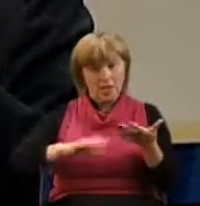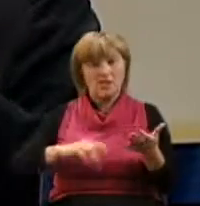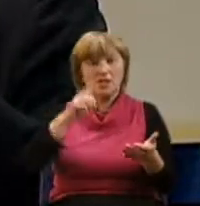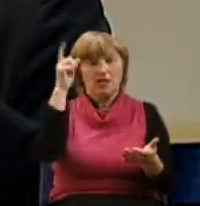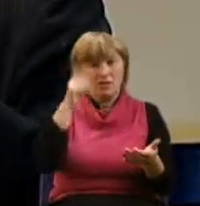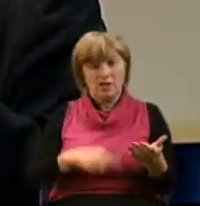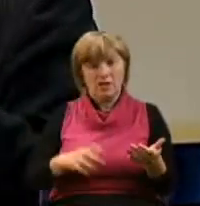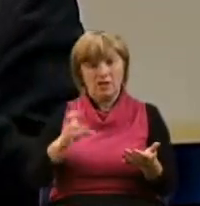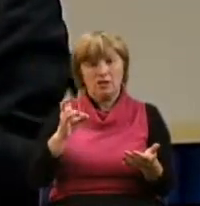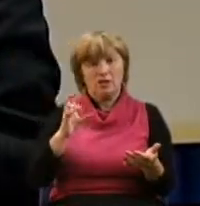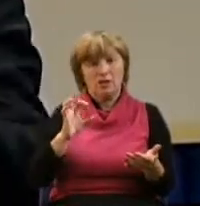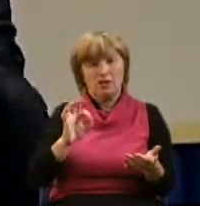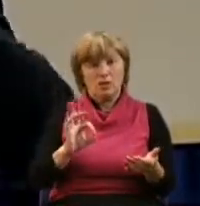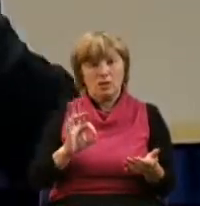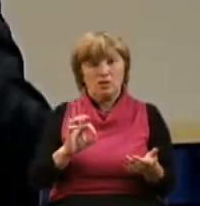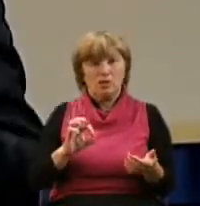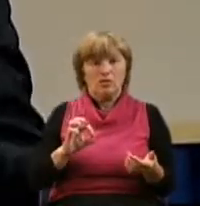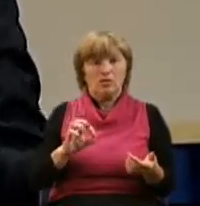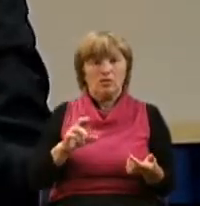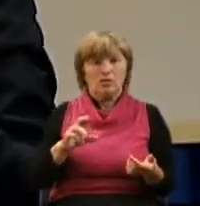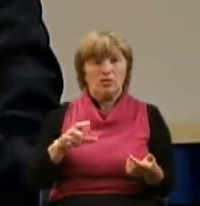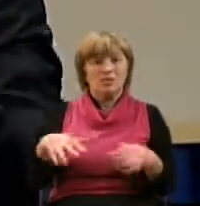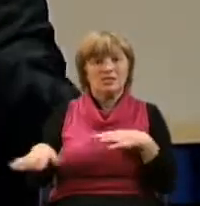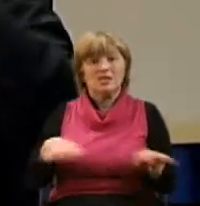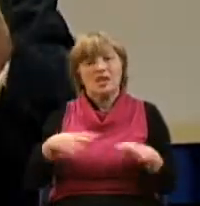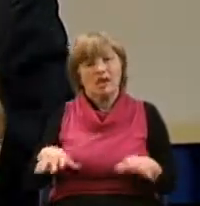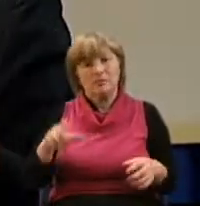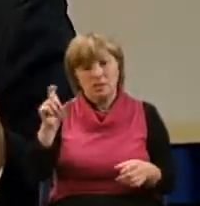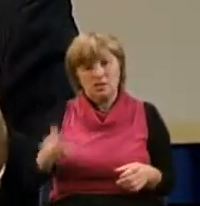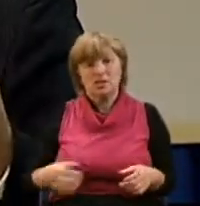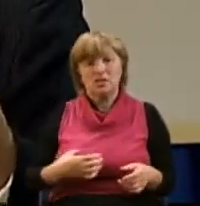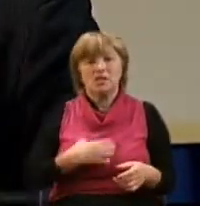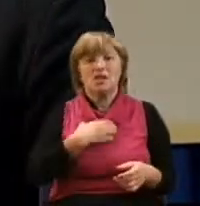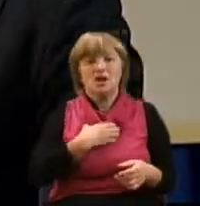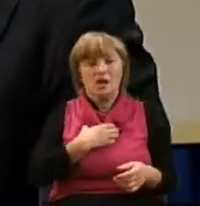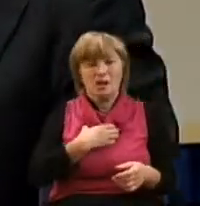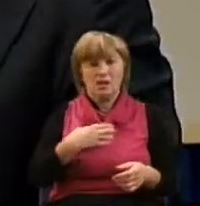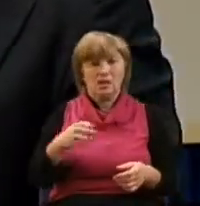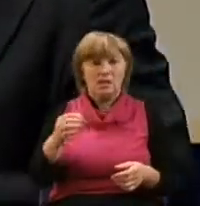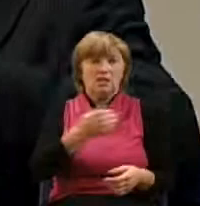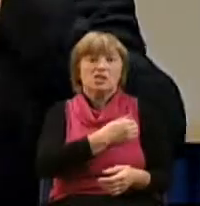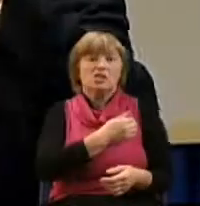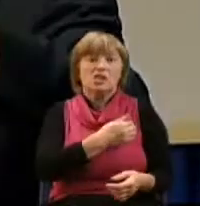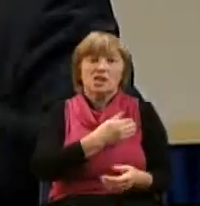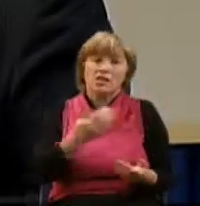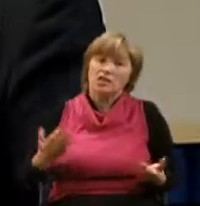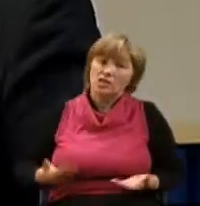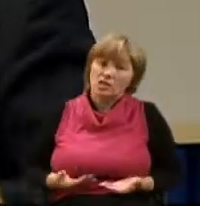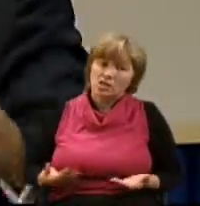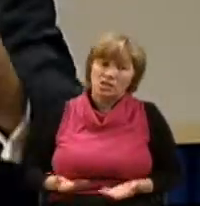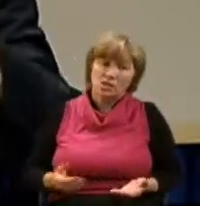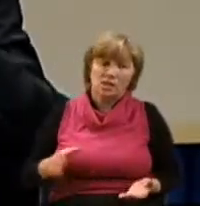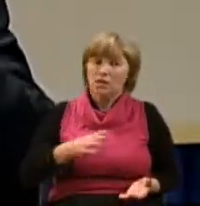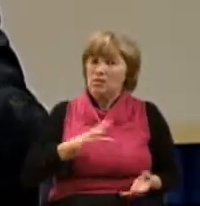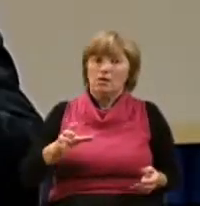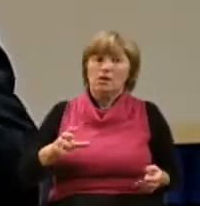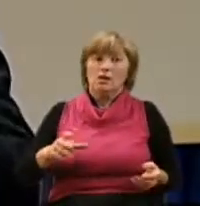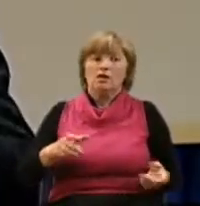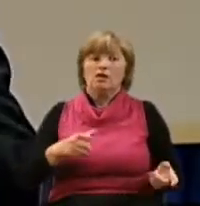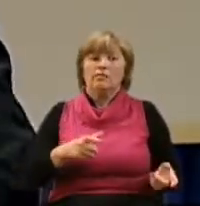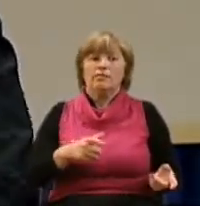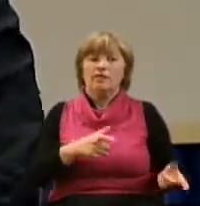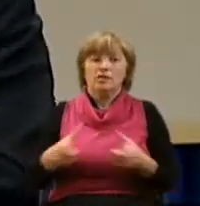Господь, но из-за человеческой немощи, из-за страха, из-за желания жить, они не были готовы к